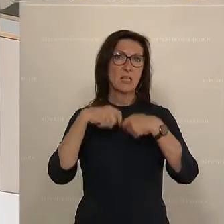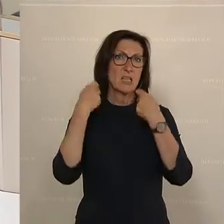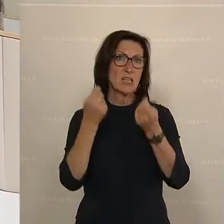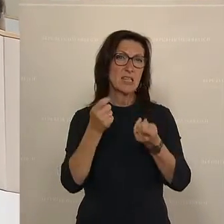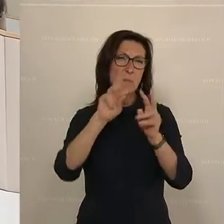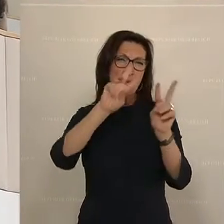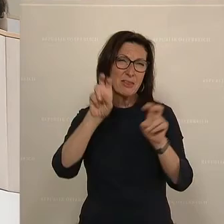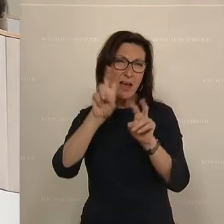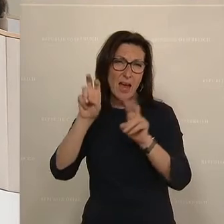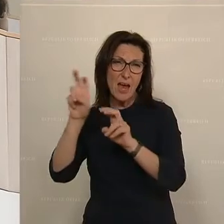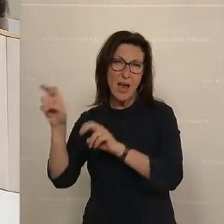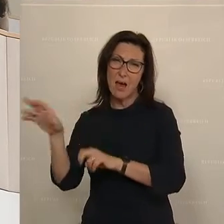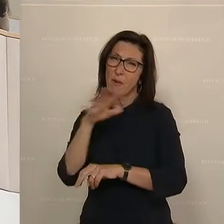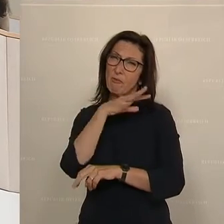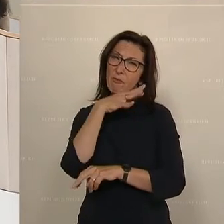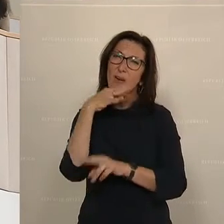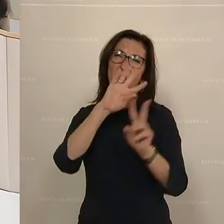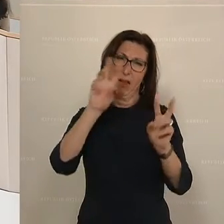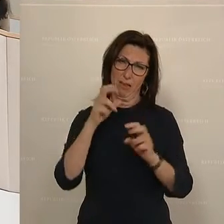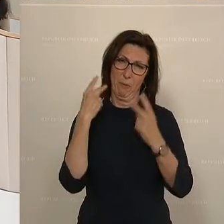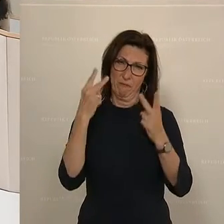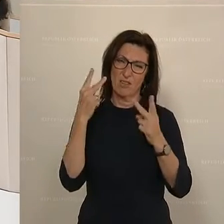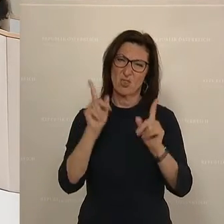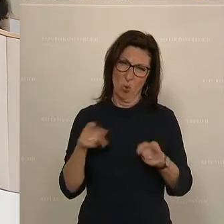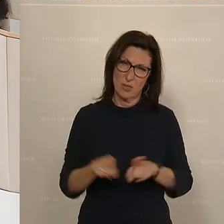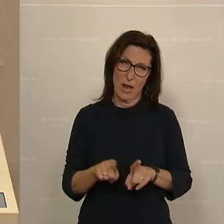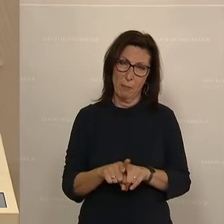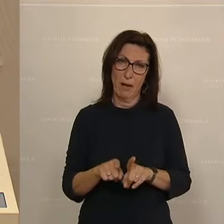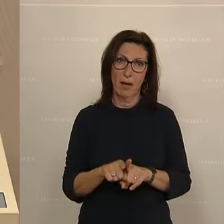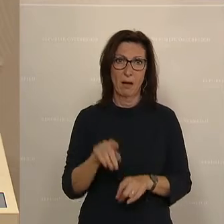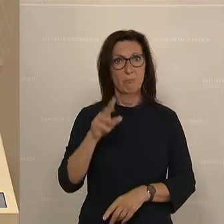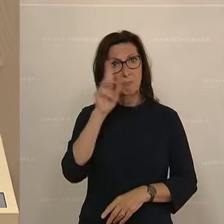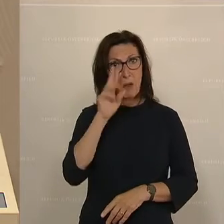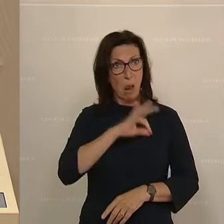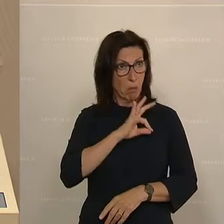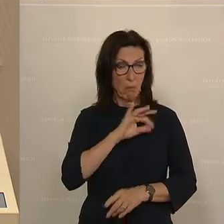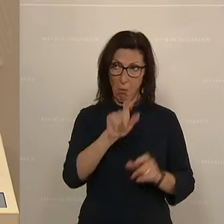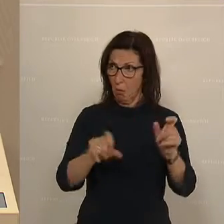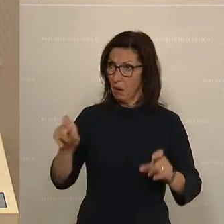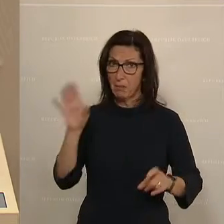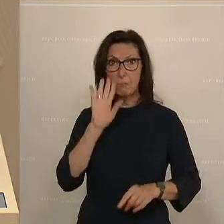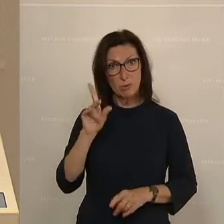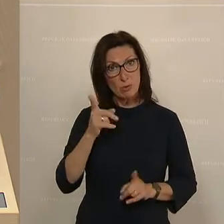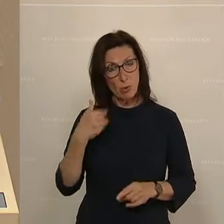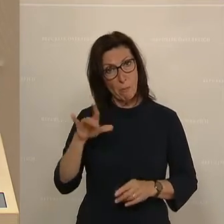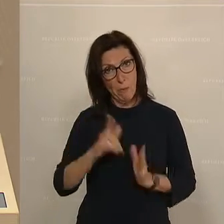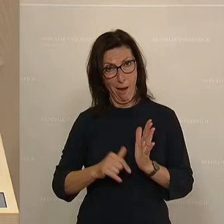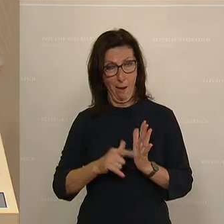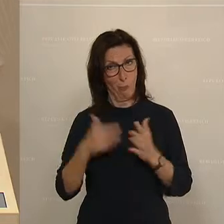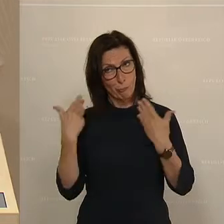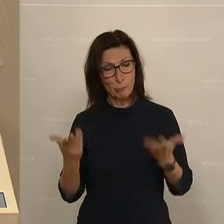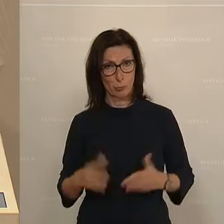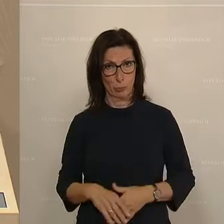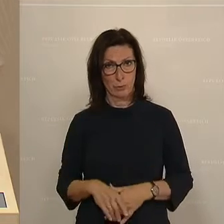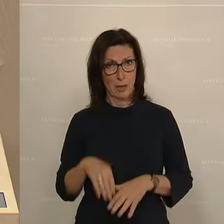Themen, wo es auch so sein könnte. Also, liebe Kolleginnen und Kollegen, öfters so. Das Regierungsprogramm und unsere Ministerin Raab bieten hier